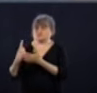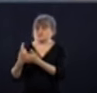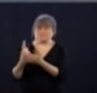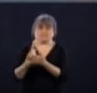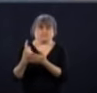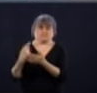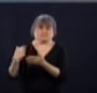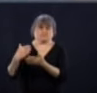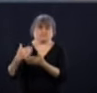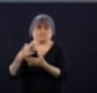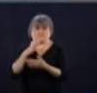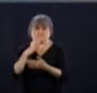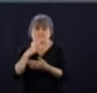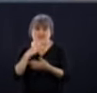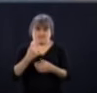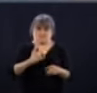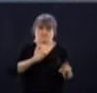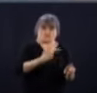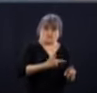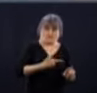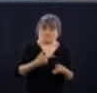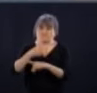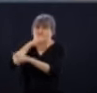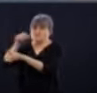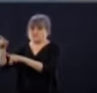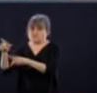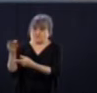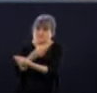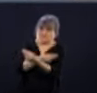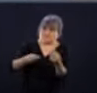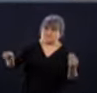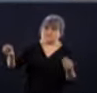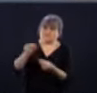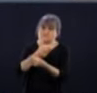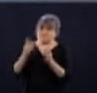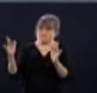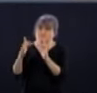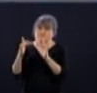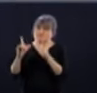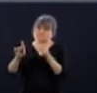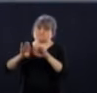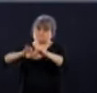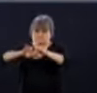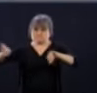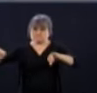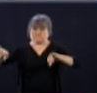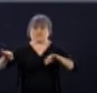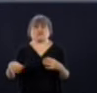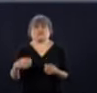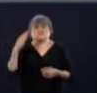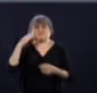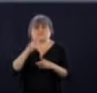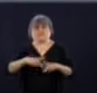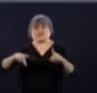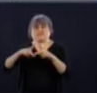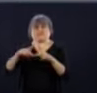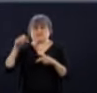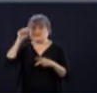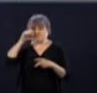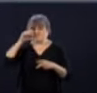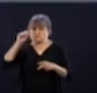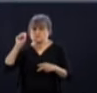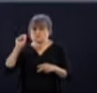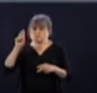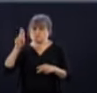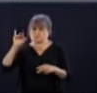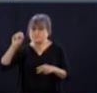entre générations. La Suisse révise sa position actuellement. Elle estime qu'il est maintenant sécuritaire pour les enfants en bas âge de faire